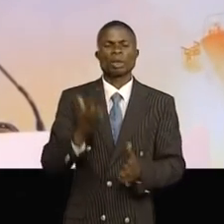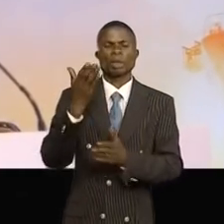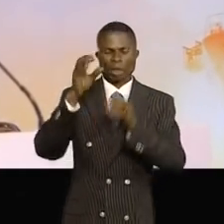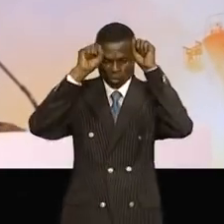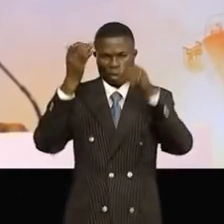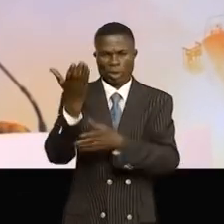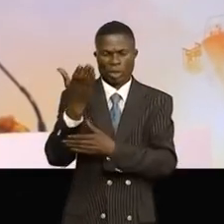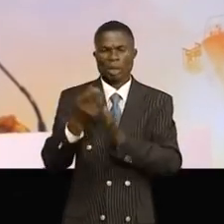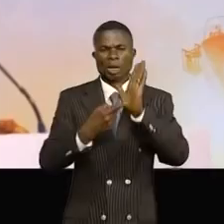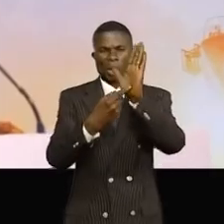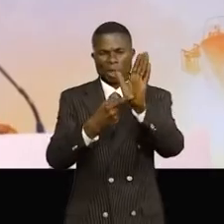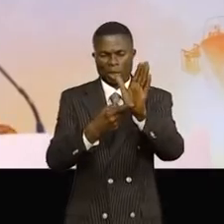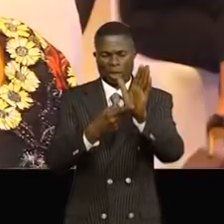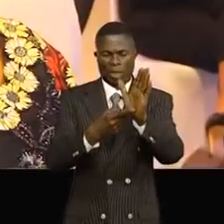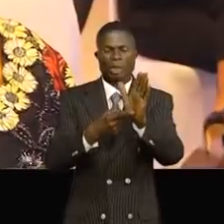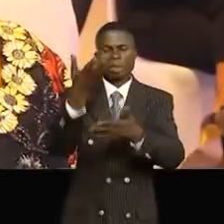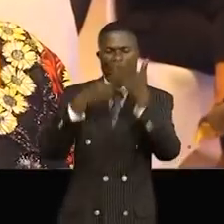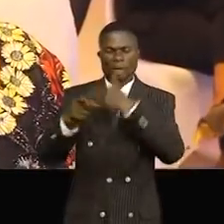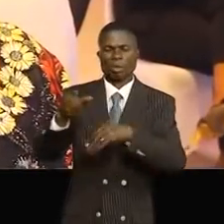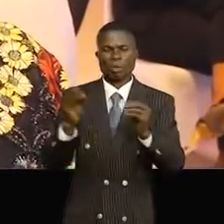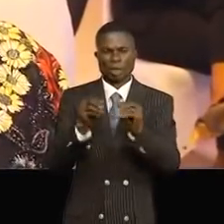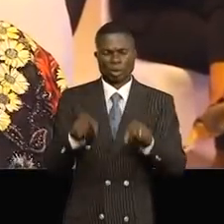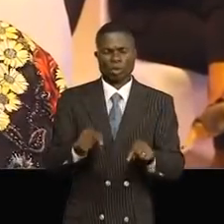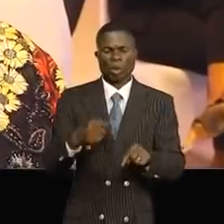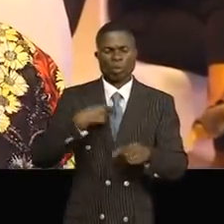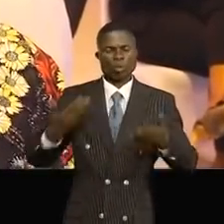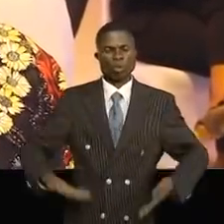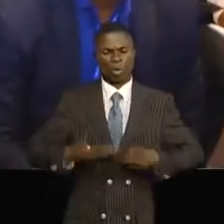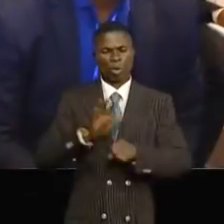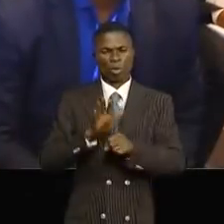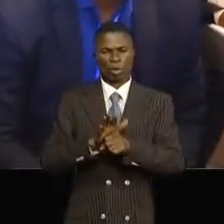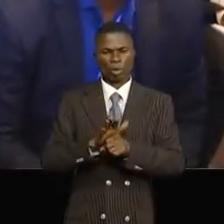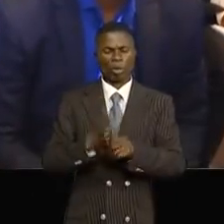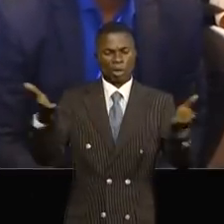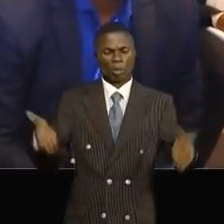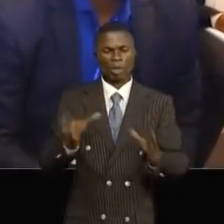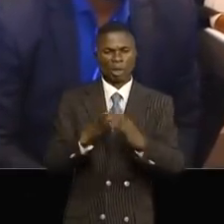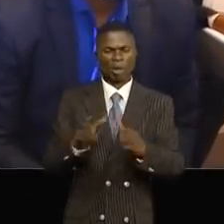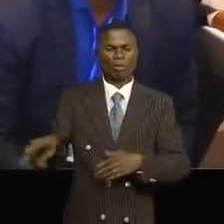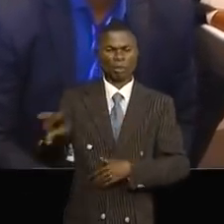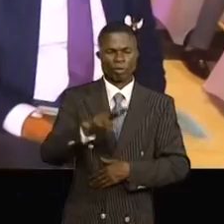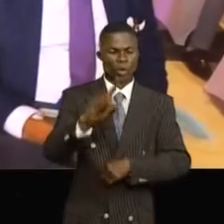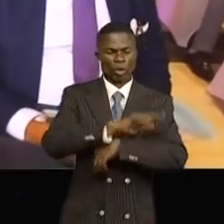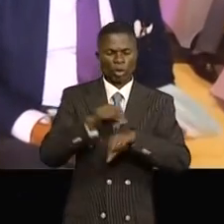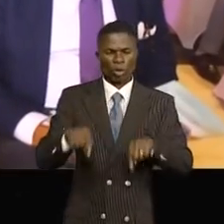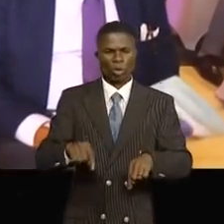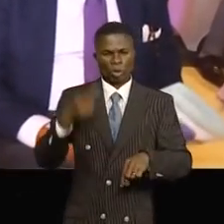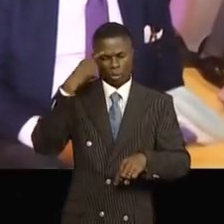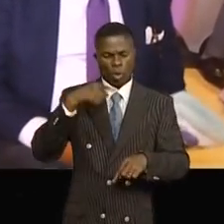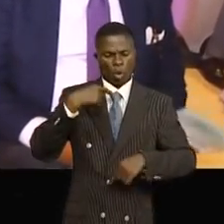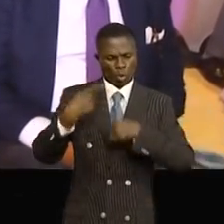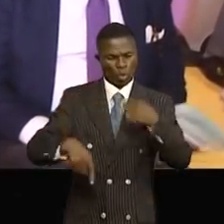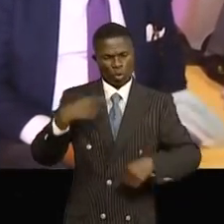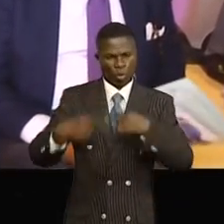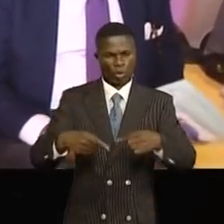de le représenter à ses assises. Je m'ai réjoui d'être parmi vous ces jours en vue de débattre